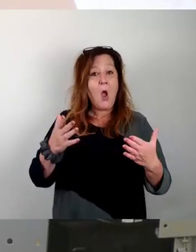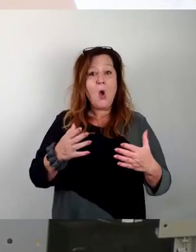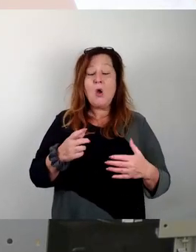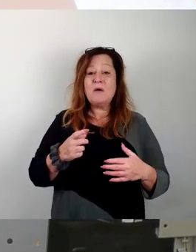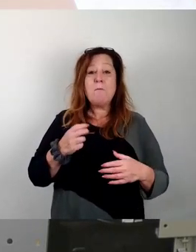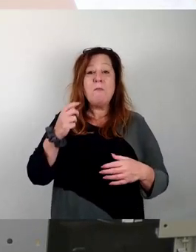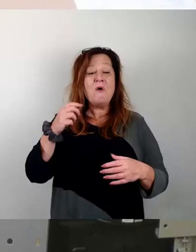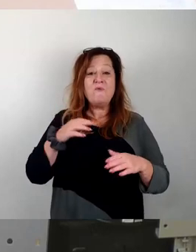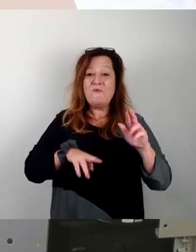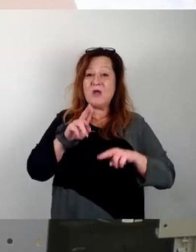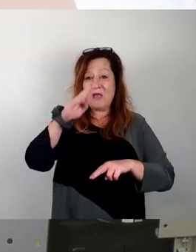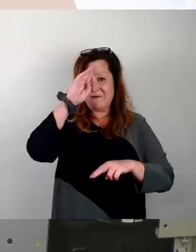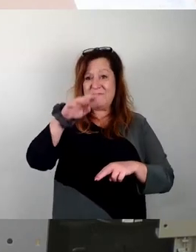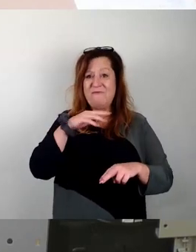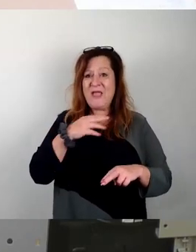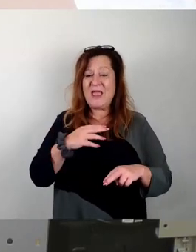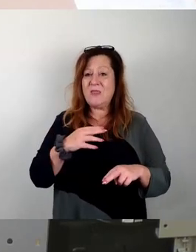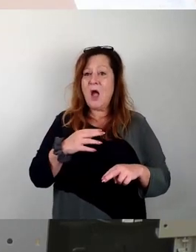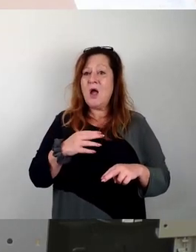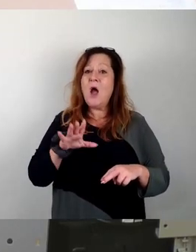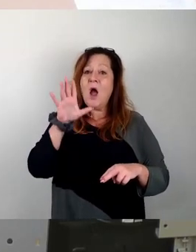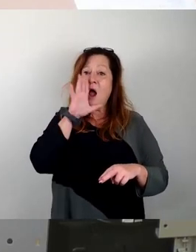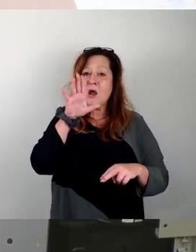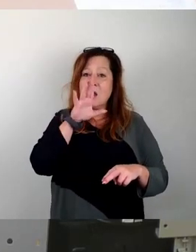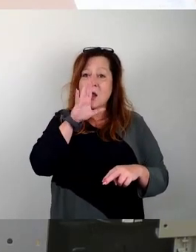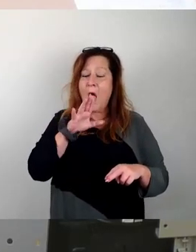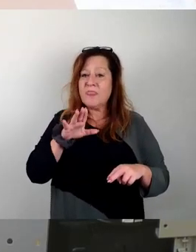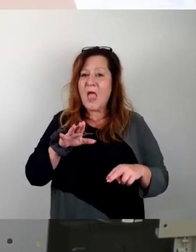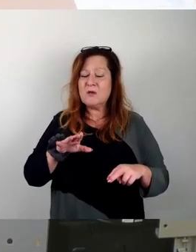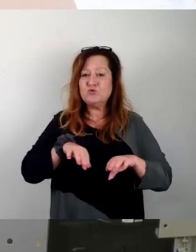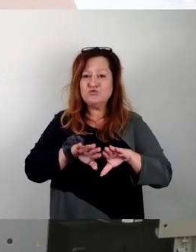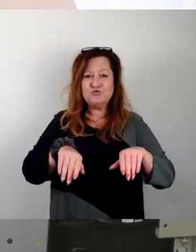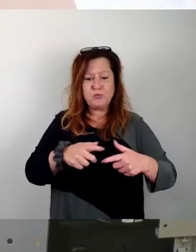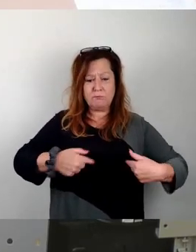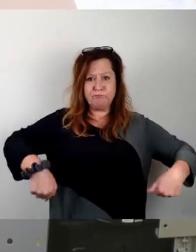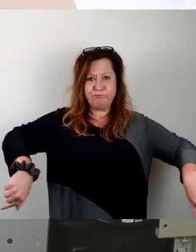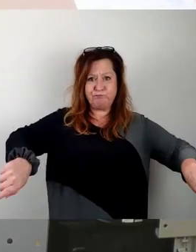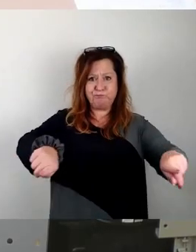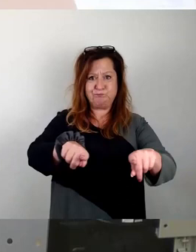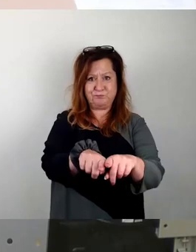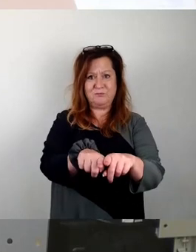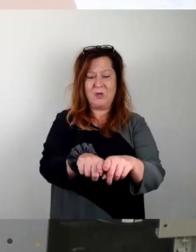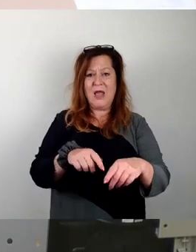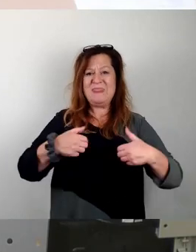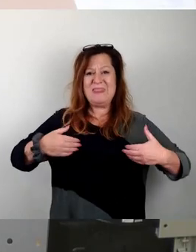ihren Töchtern das gewohnte Planschen im Gartenbass hängen, da jetzt gelegentlich neugierige Männer über die Hecke schauen.